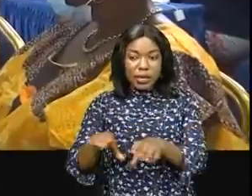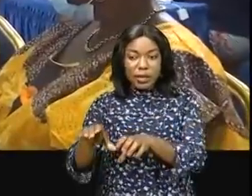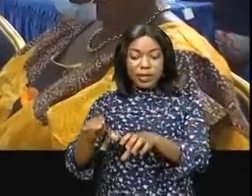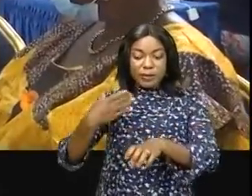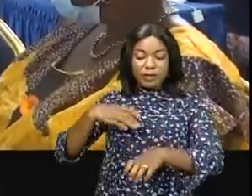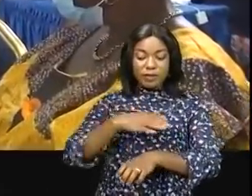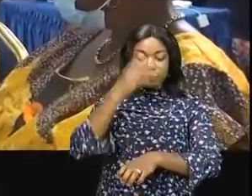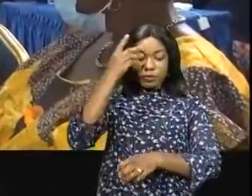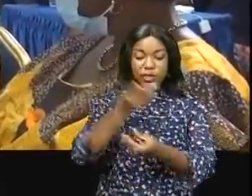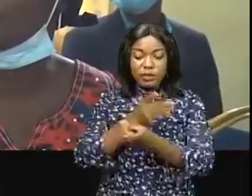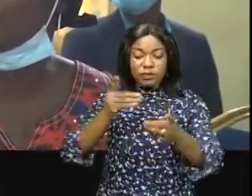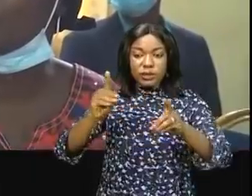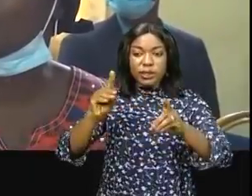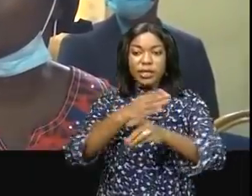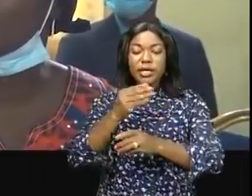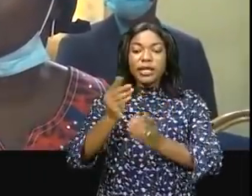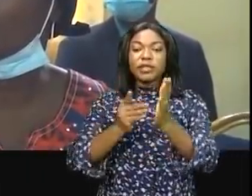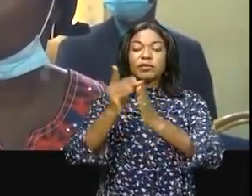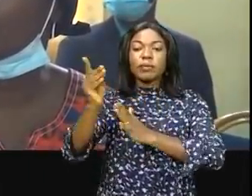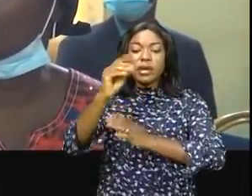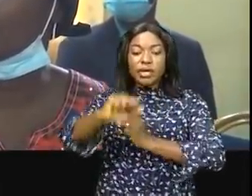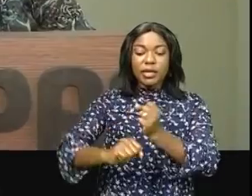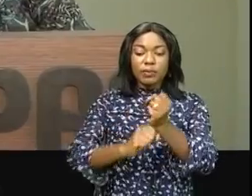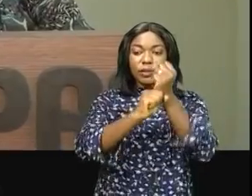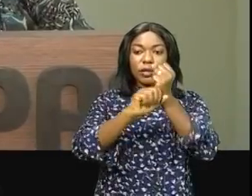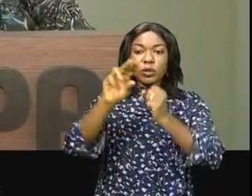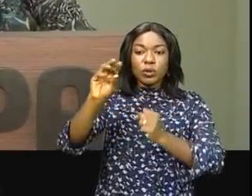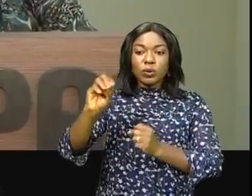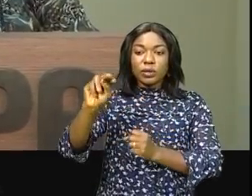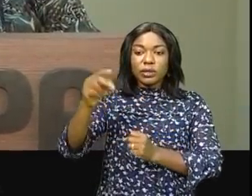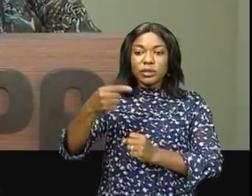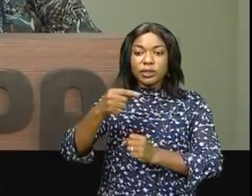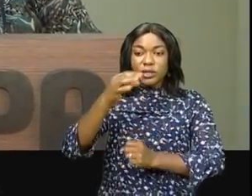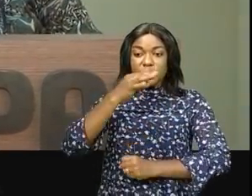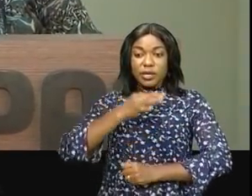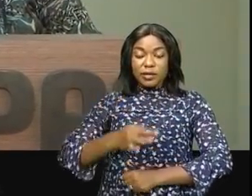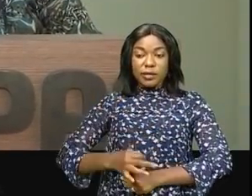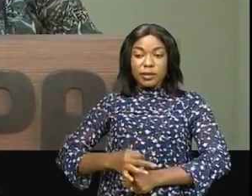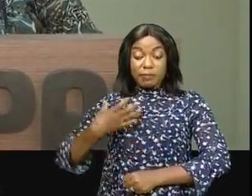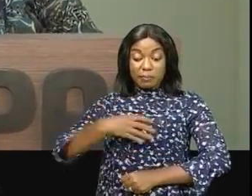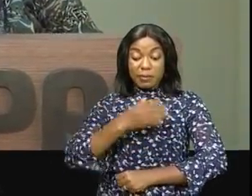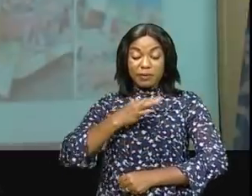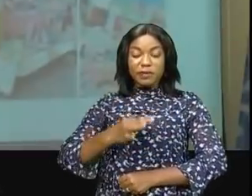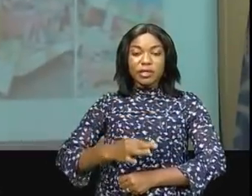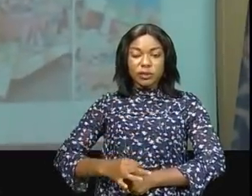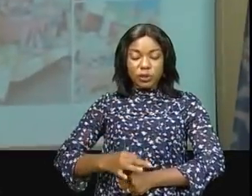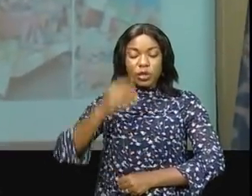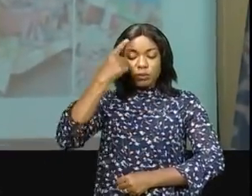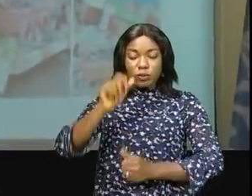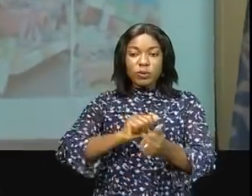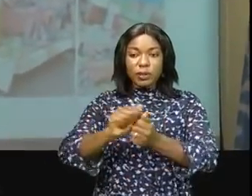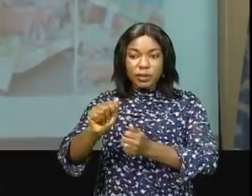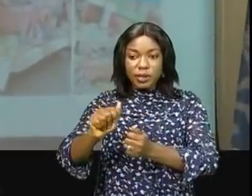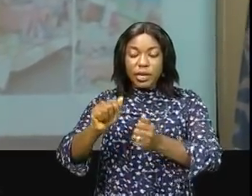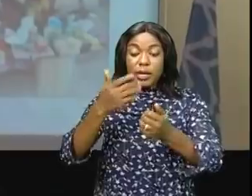pour la démocratie et le développement avec l'appui de la fondation Denise Nyake Rutschisekedi. Pour faciliter l'écoulement des produits